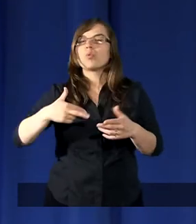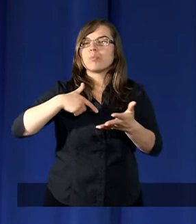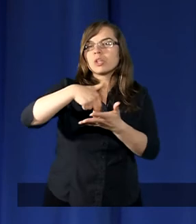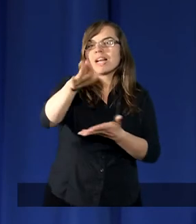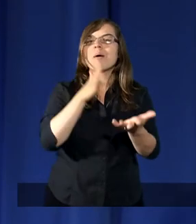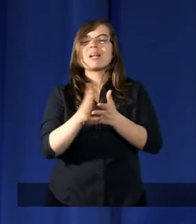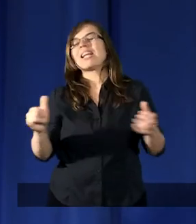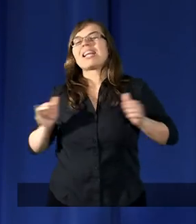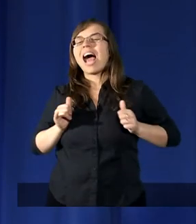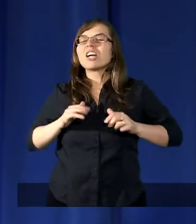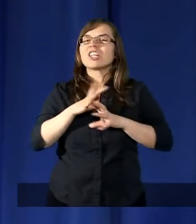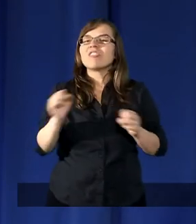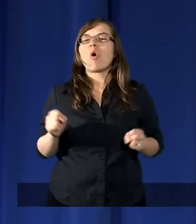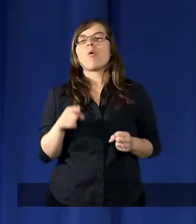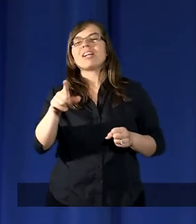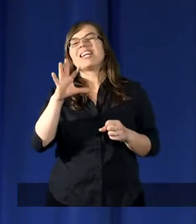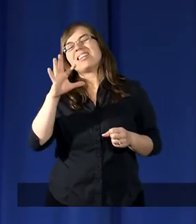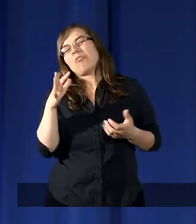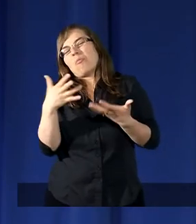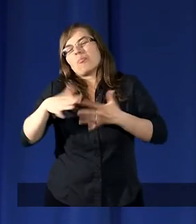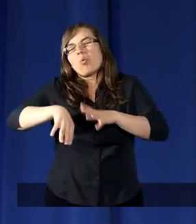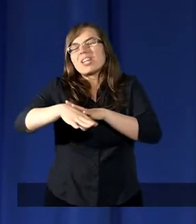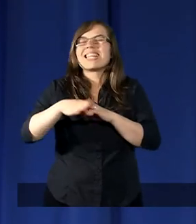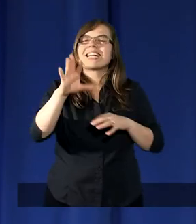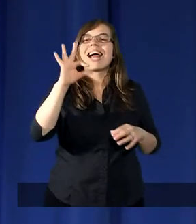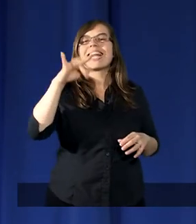straszliwą pustynię synajską,